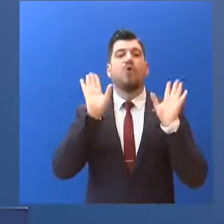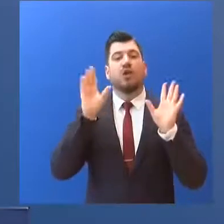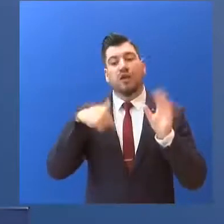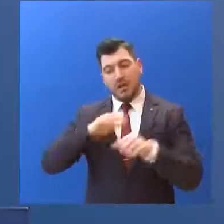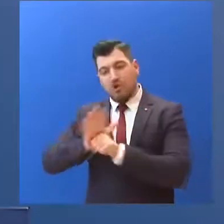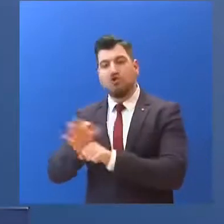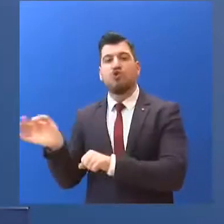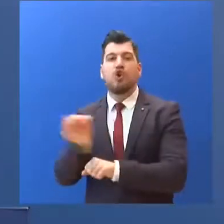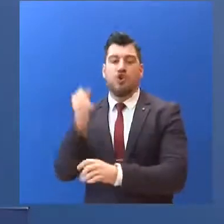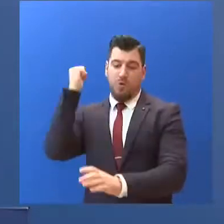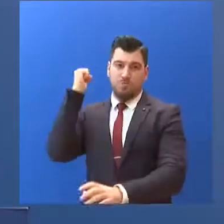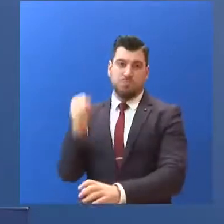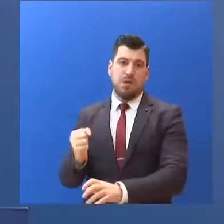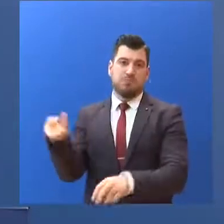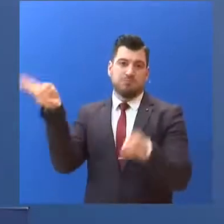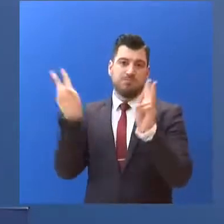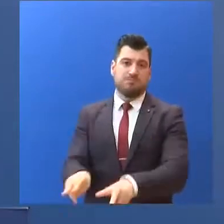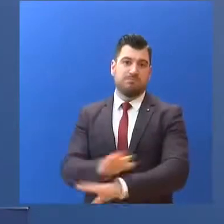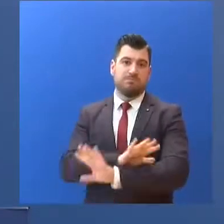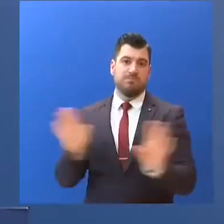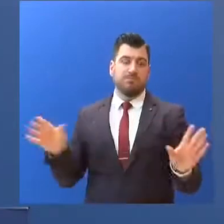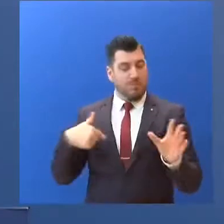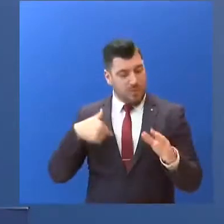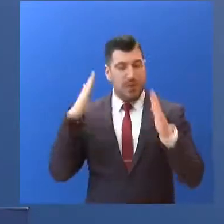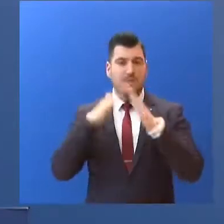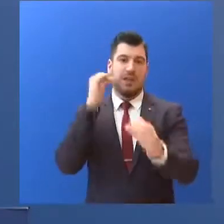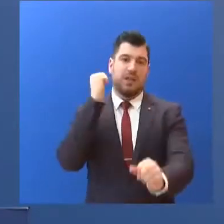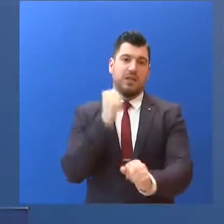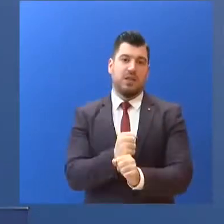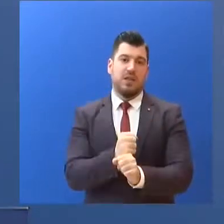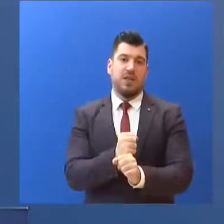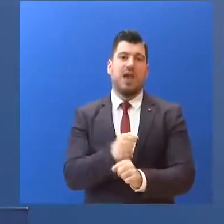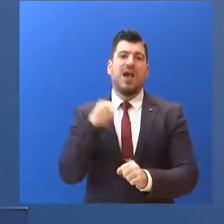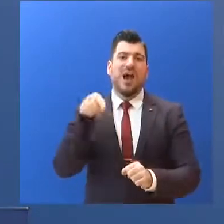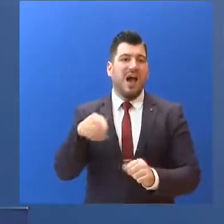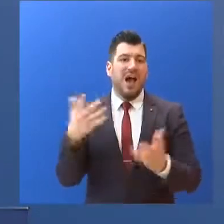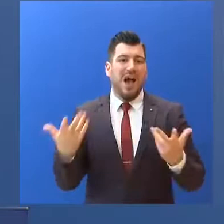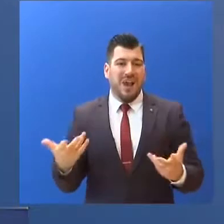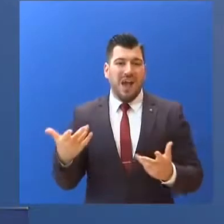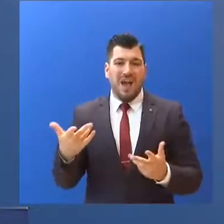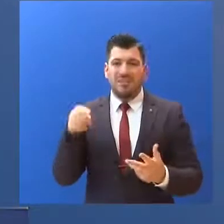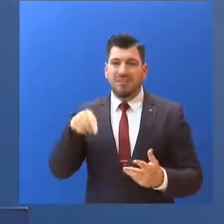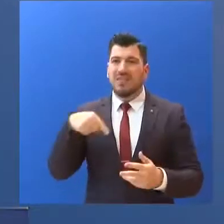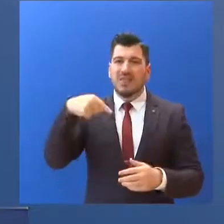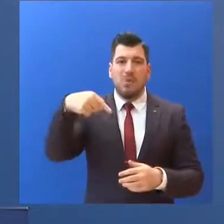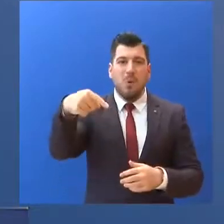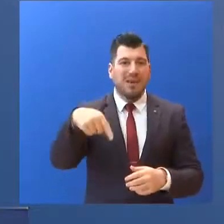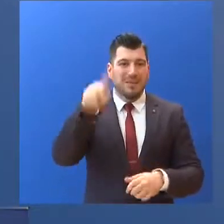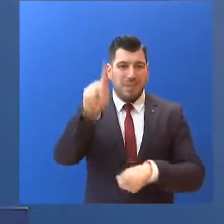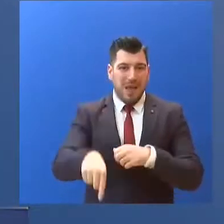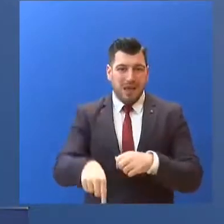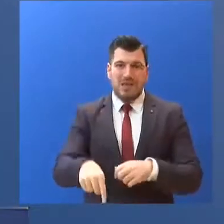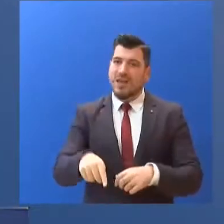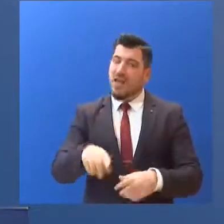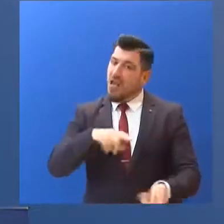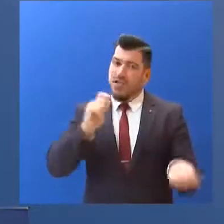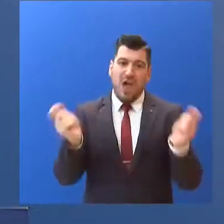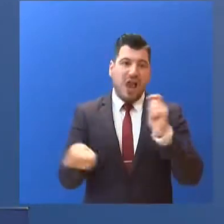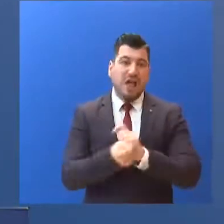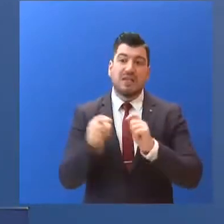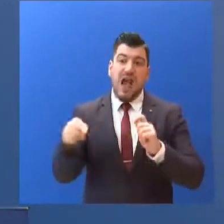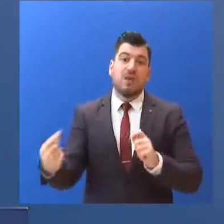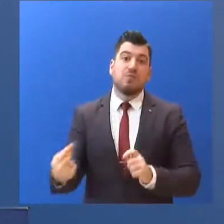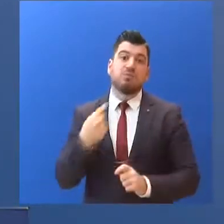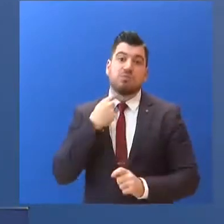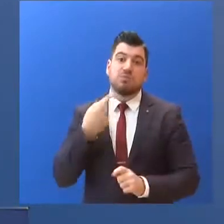Έχουμε μέρες και χρόνια να γιορτάζουμε. Καμία μέρα όμως δεν θα είναι ίδια τα επόμενα χρόνια... αν από την επιπολαιότητά μας χάσουμε